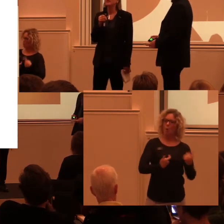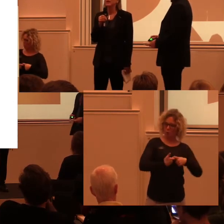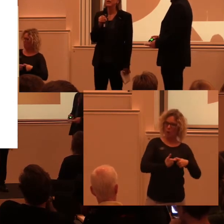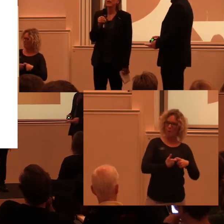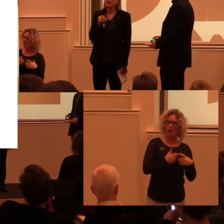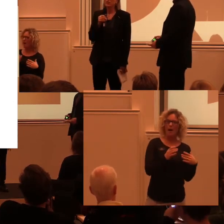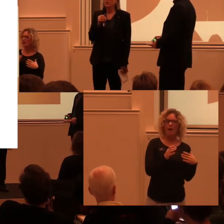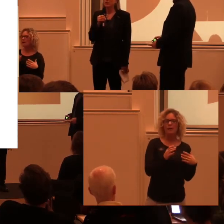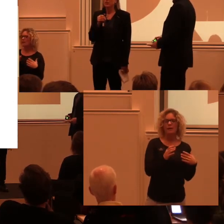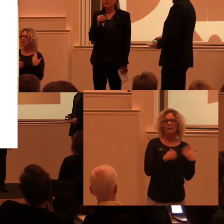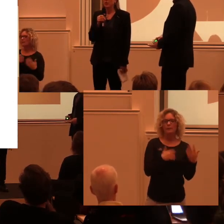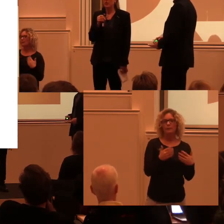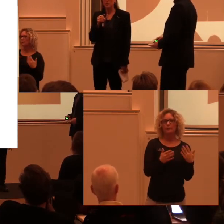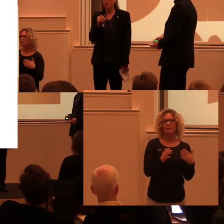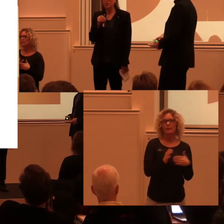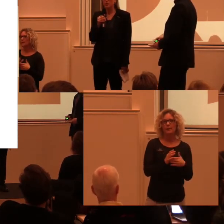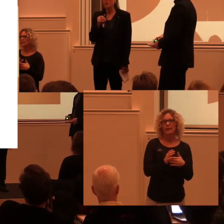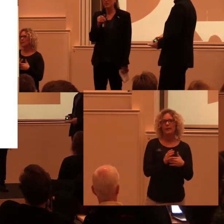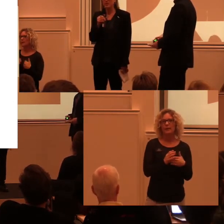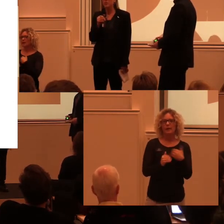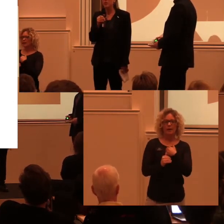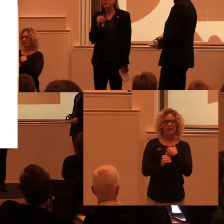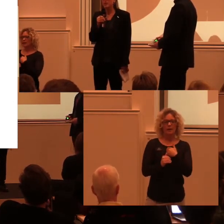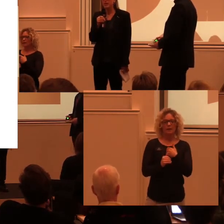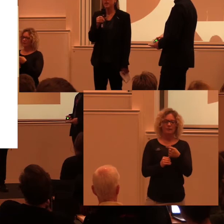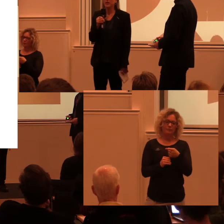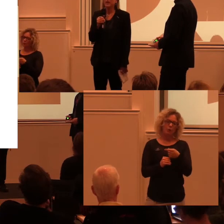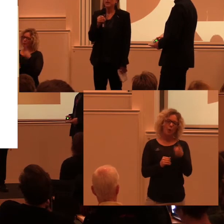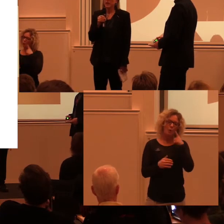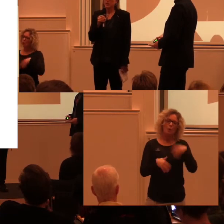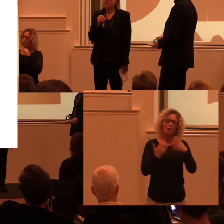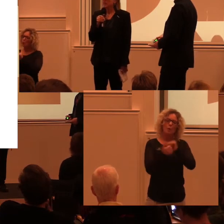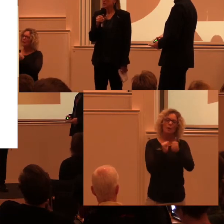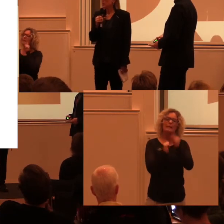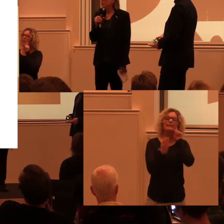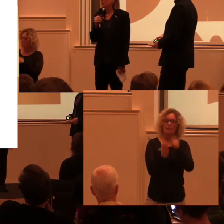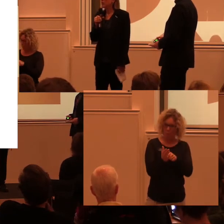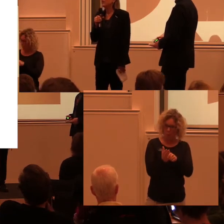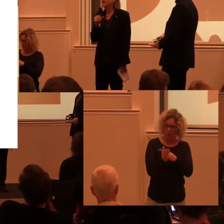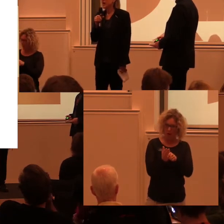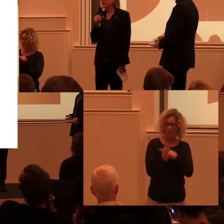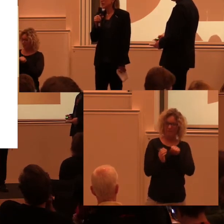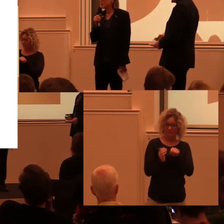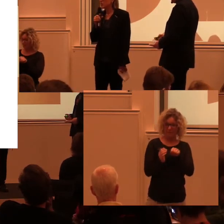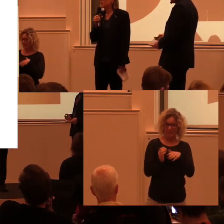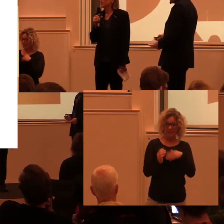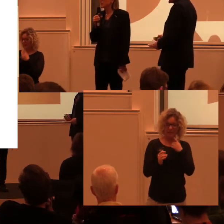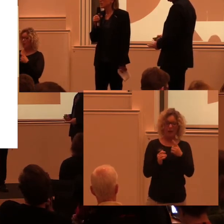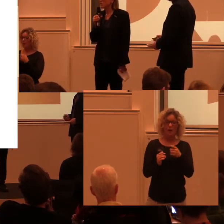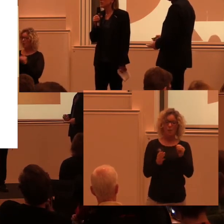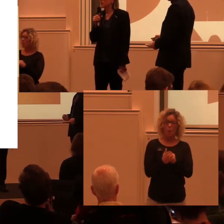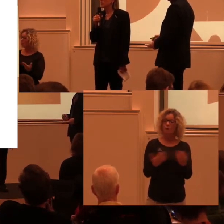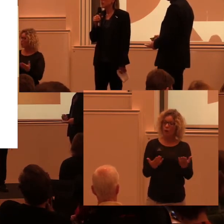lite grann till vad de kulturpolitiska målen säger. Där pekas det ut att alla ska